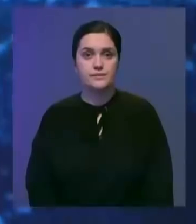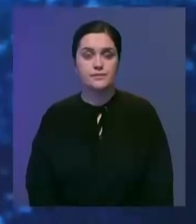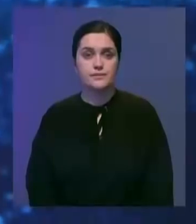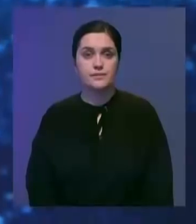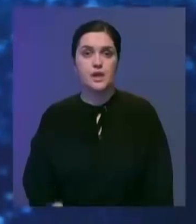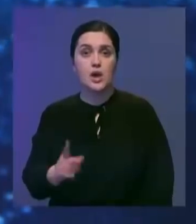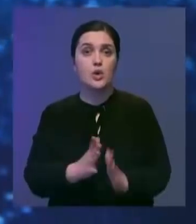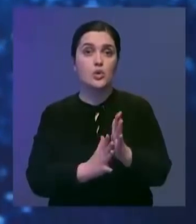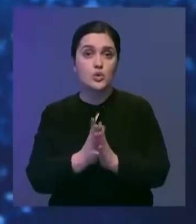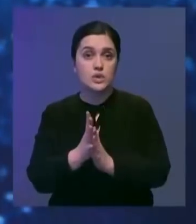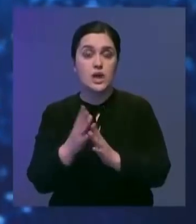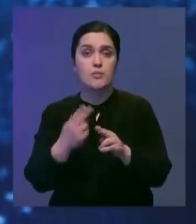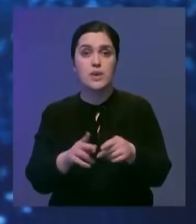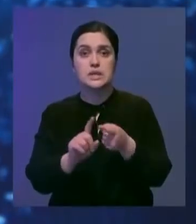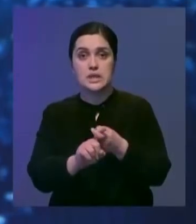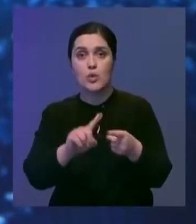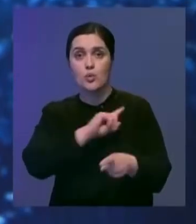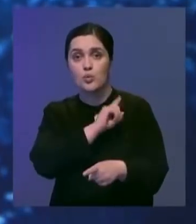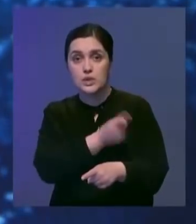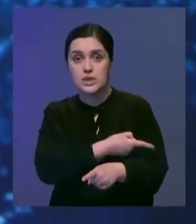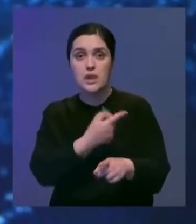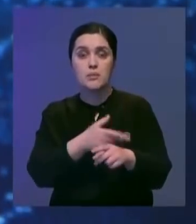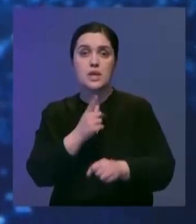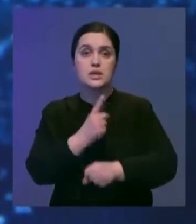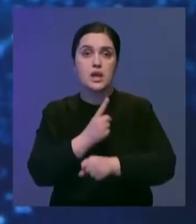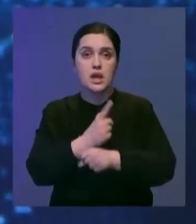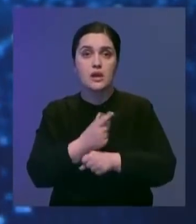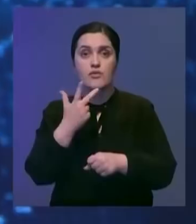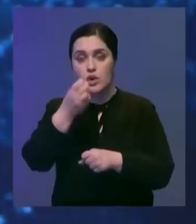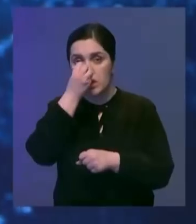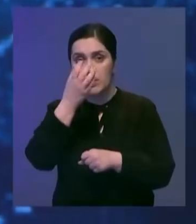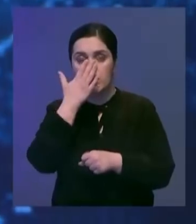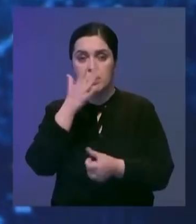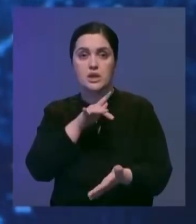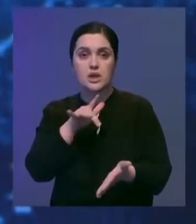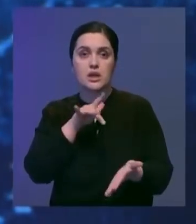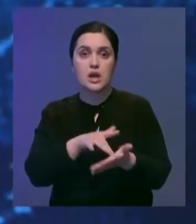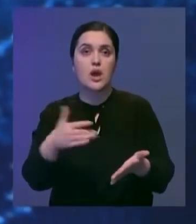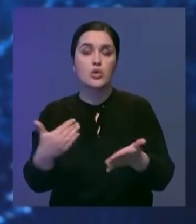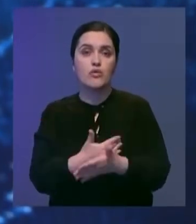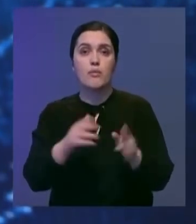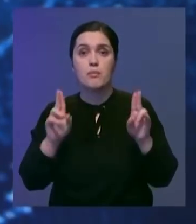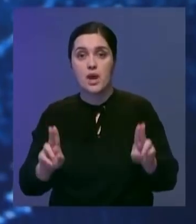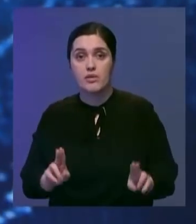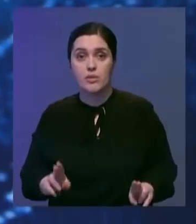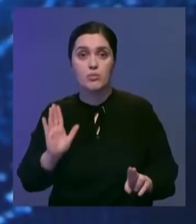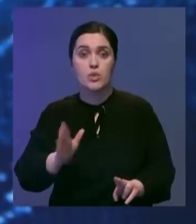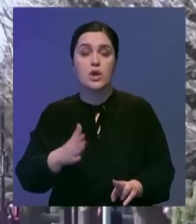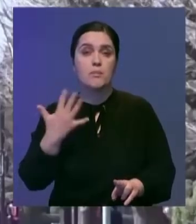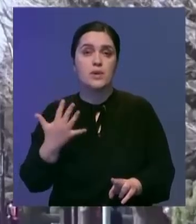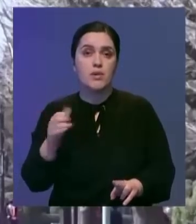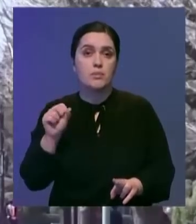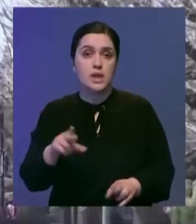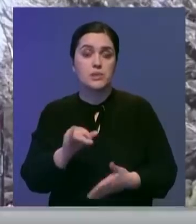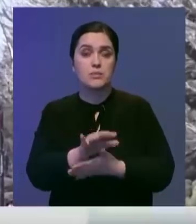На фоне роста числа заражений усилят антиковидные ограничения и в трех японских префектурах. Новые правила вступят в